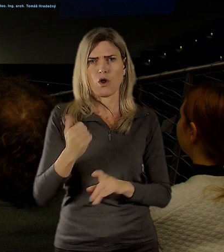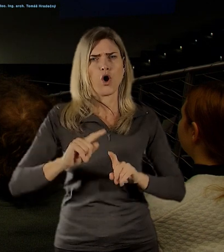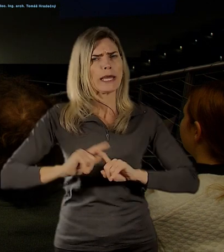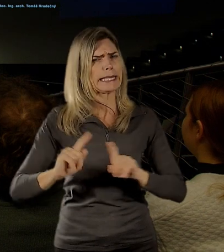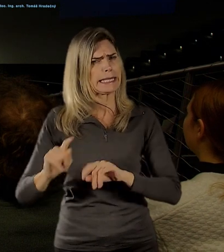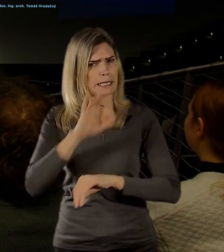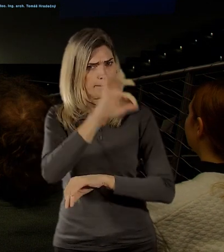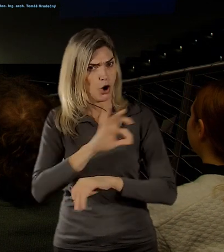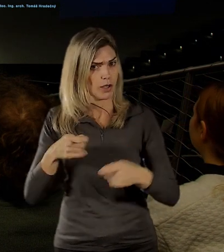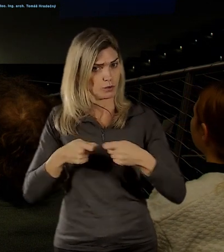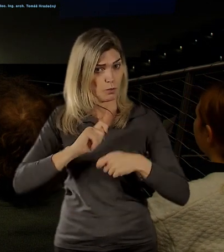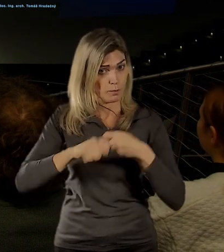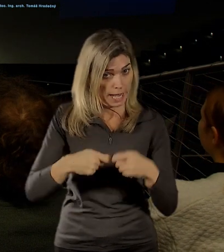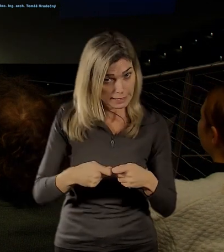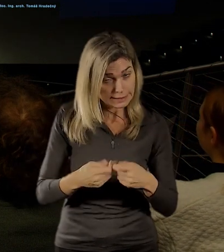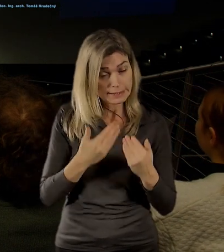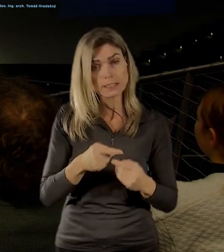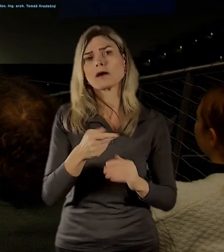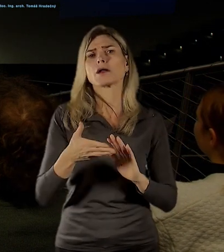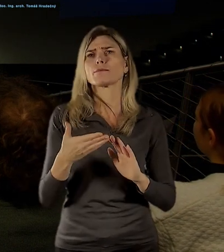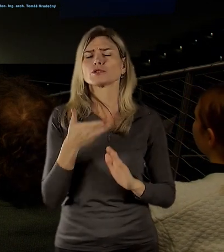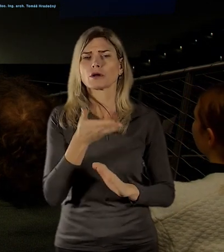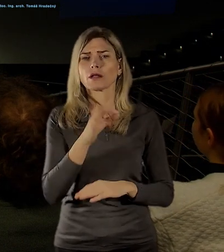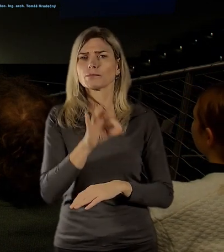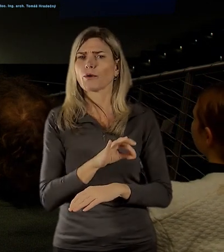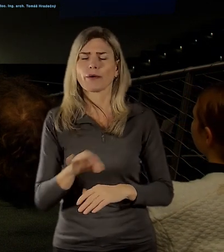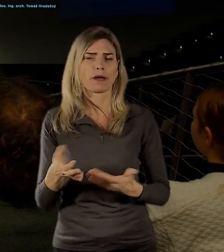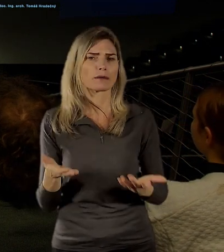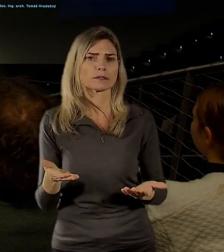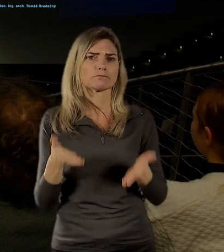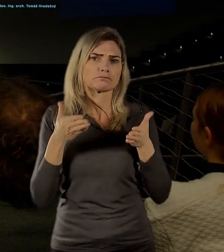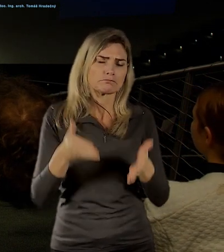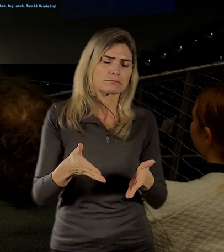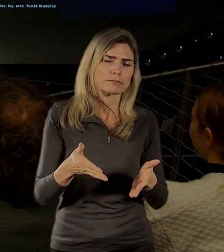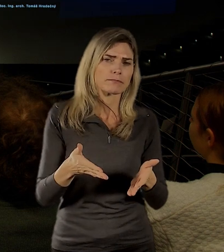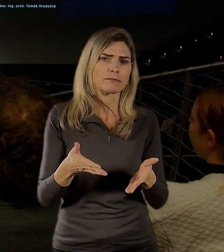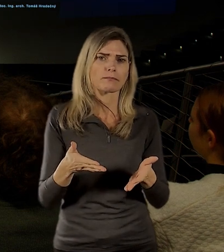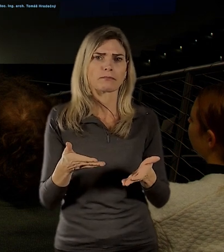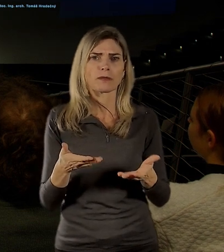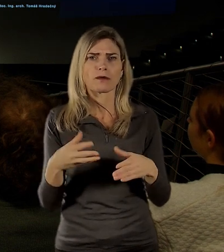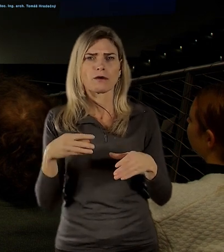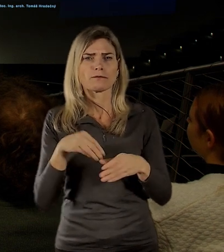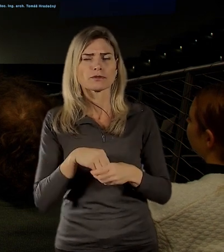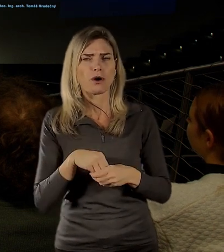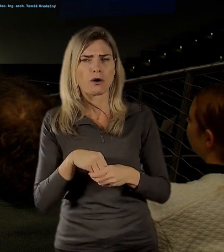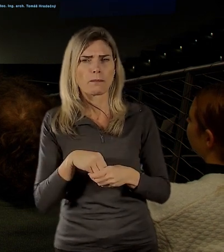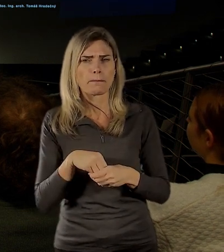projektech a sice projektech, které buď se realizovaly v rámci